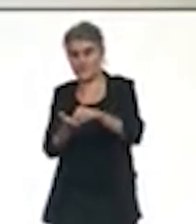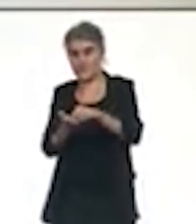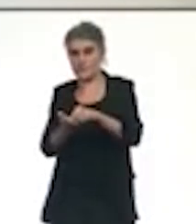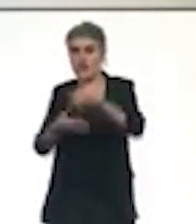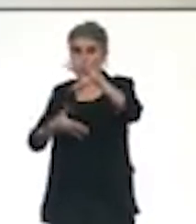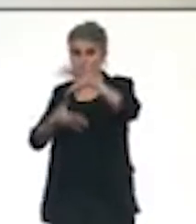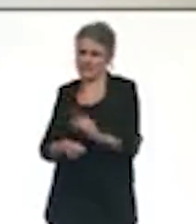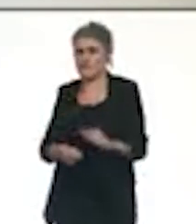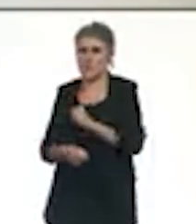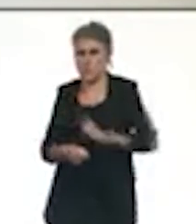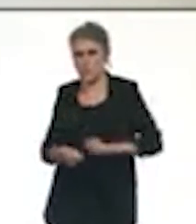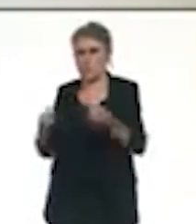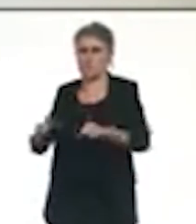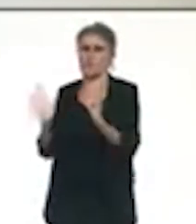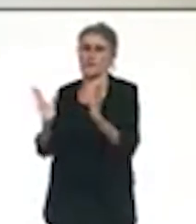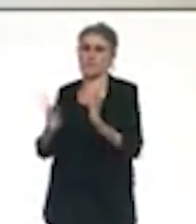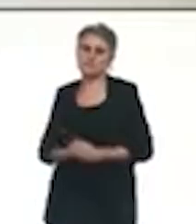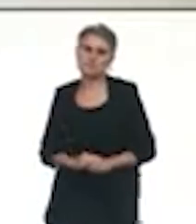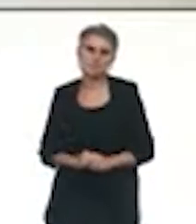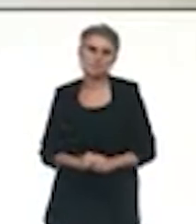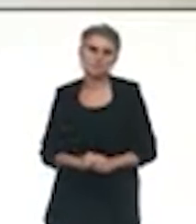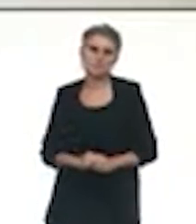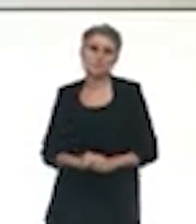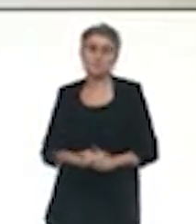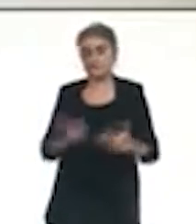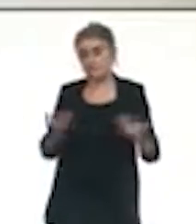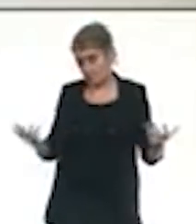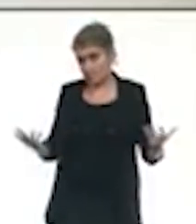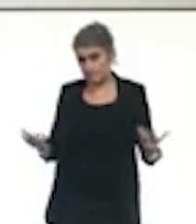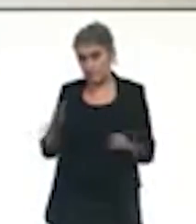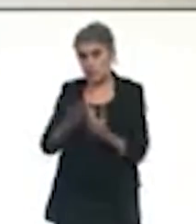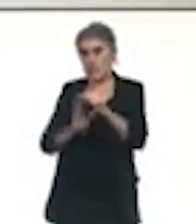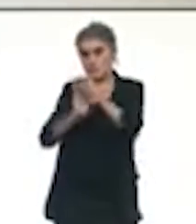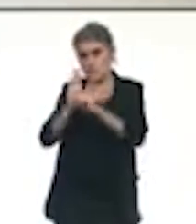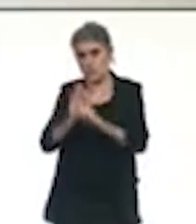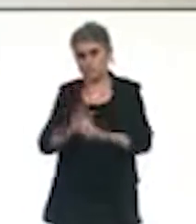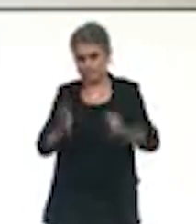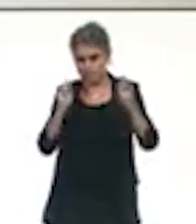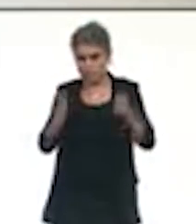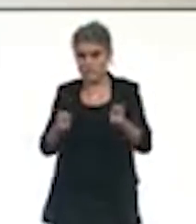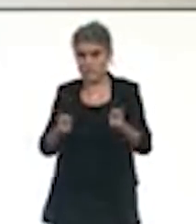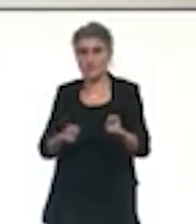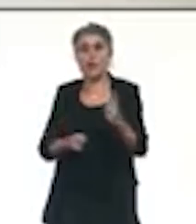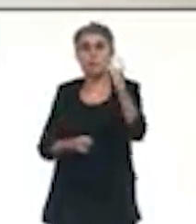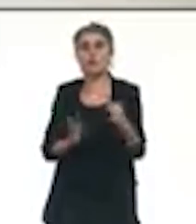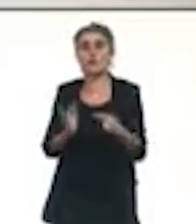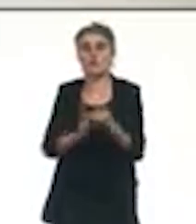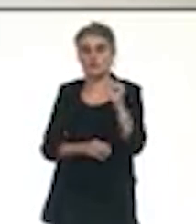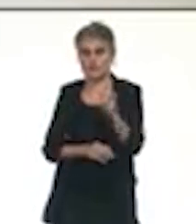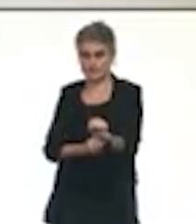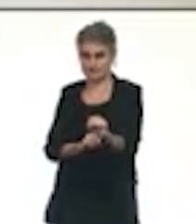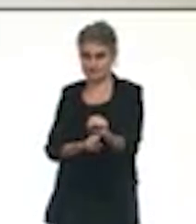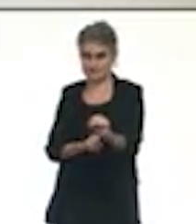'Aix-Marseille. Pour répondre à cette situation, de nouvelles mesures s'appliqueront donc à partir de samedi, à l'issue,